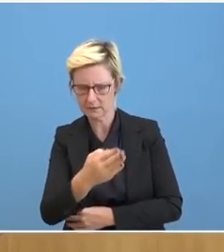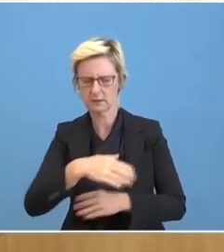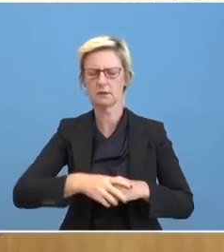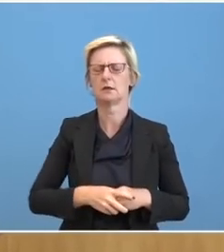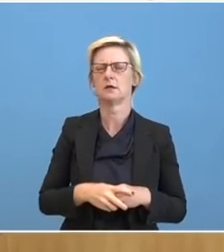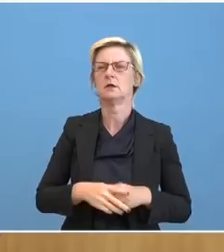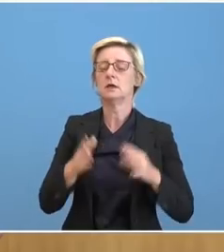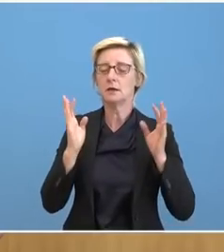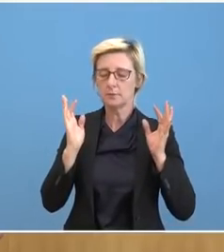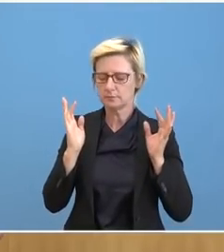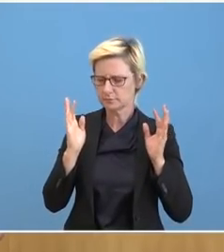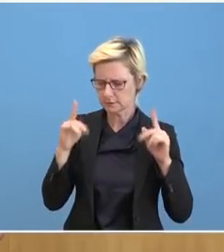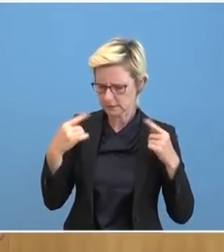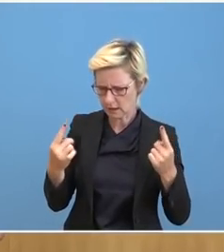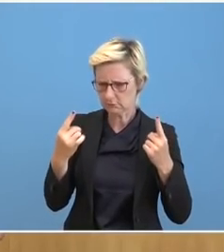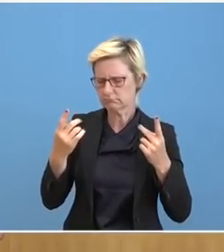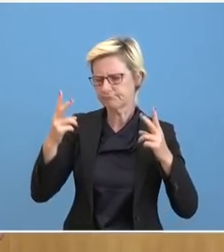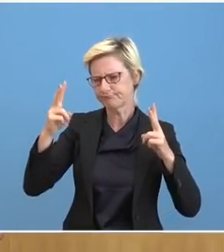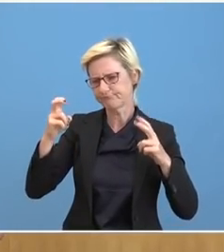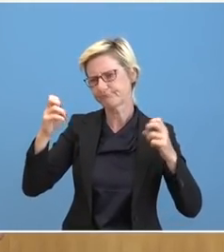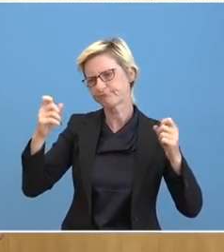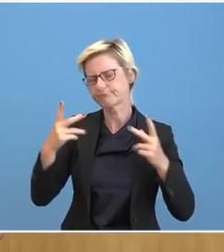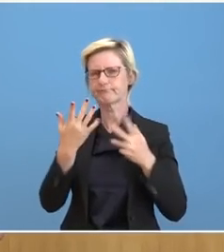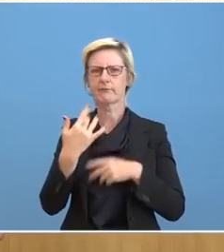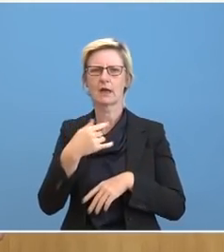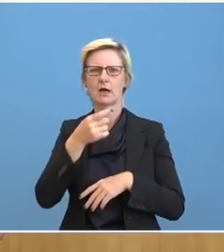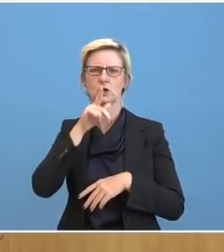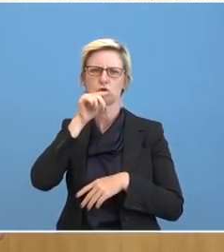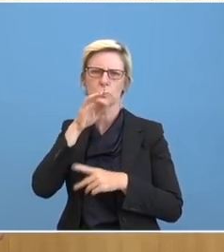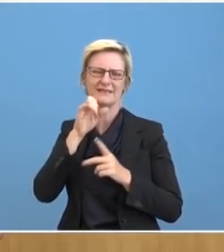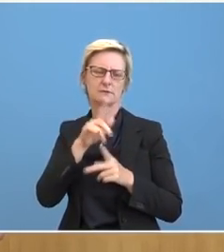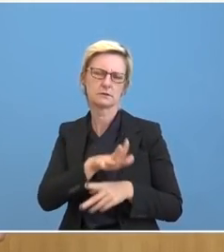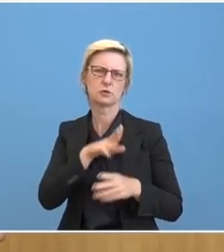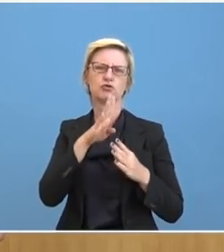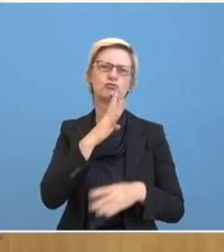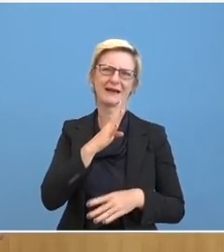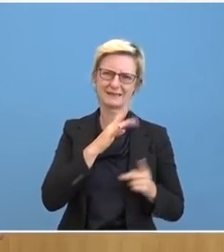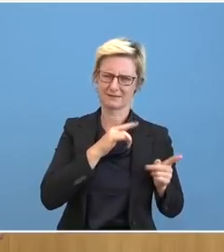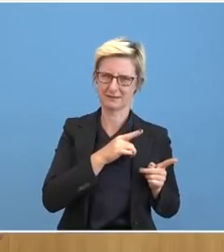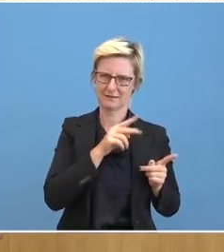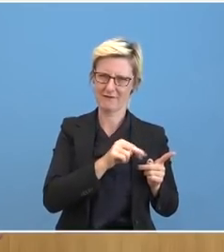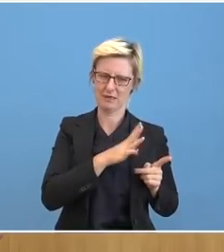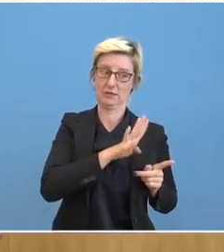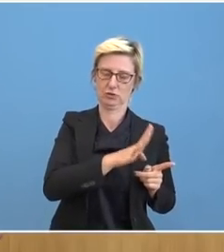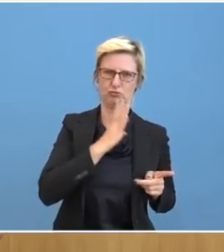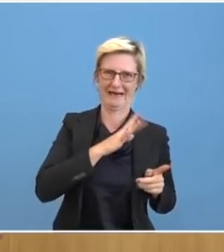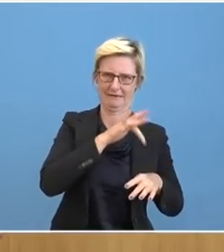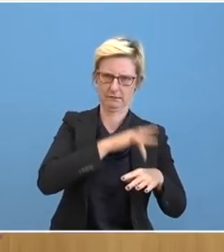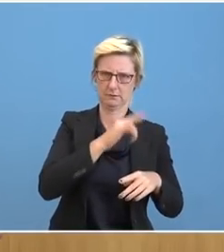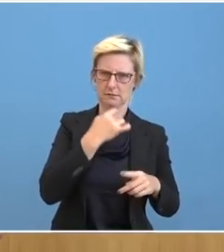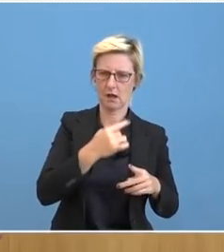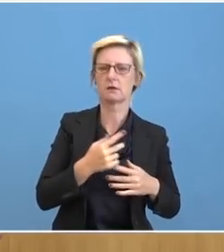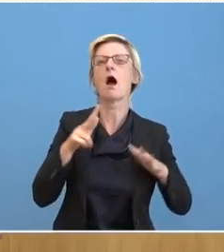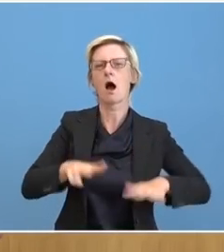Klärende, diese Tweet von seiner Sprecherin, die meinte, um 18 Uhr klären wir alles. Dann wurde die gestrichen. Also es war ein bisschen